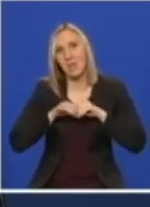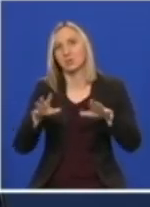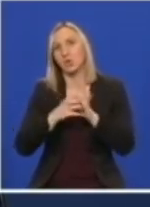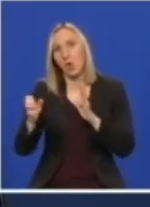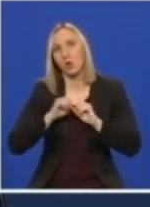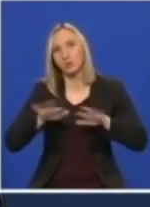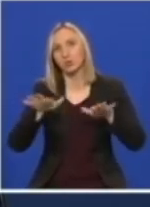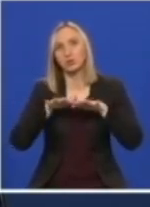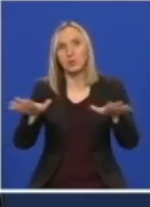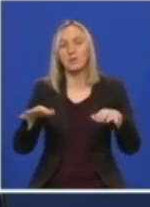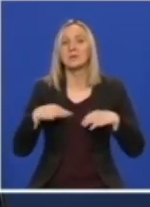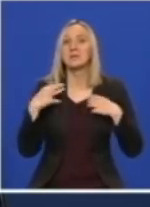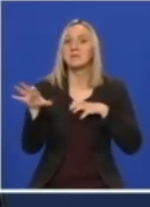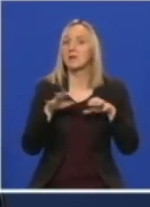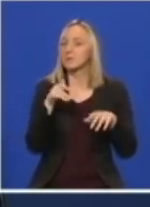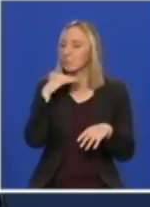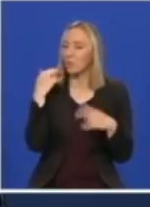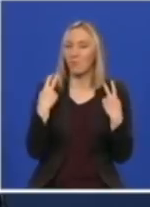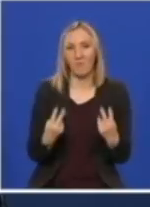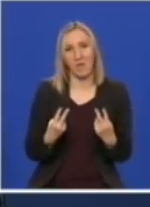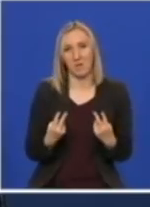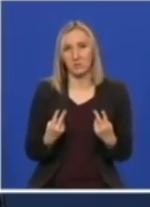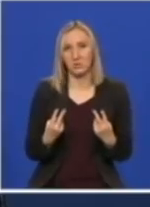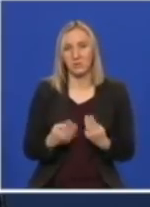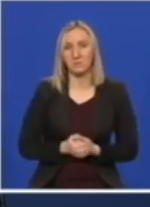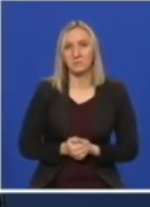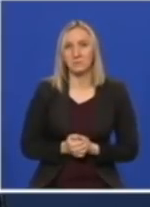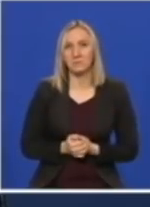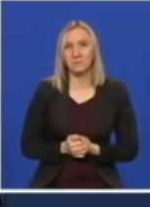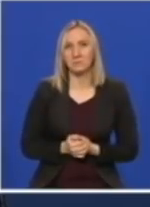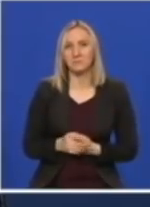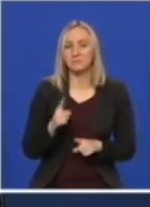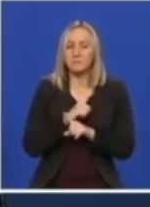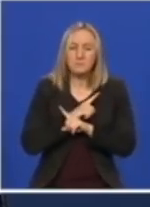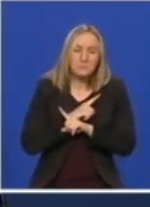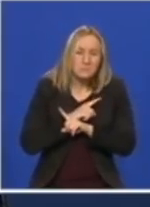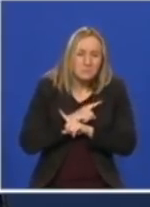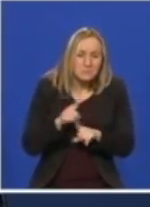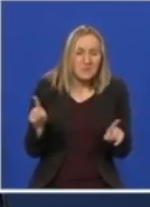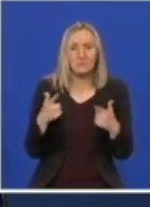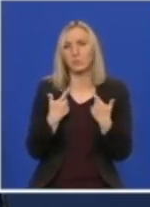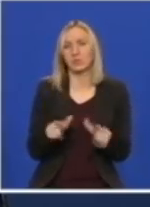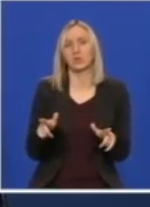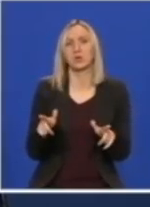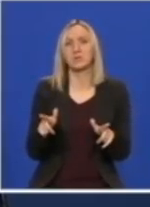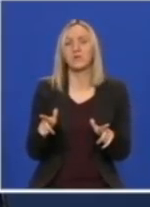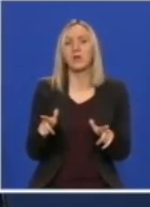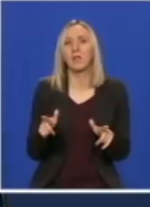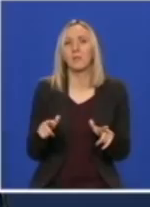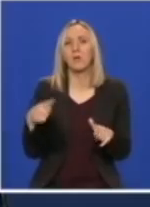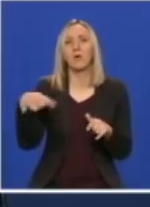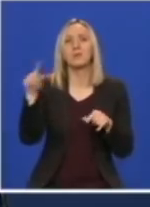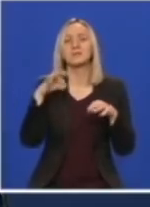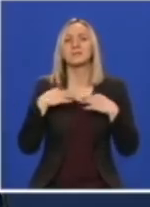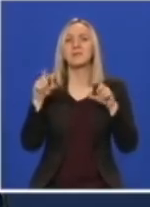radnici su nam jako bitni, zato što ne smemo da dozvolimo da se u zdravstvene